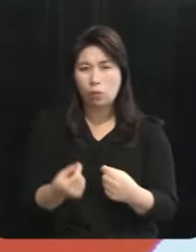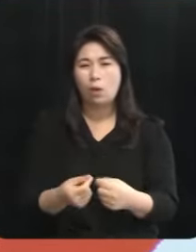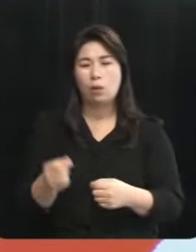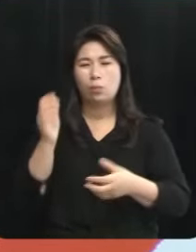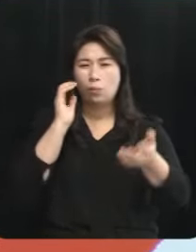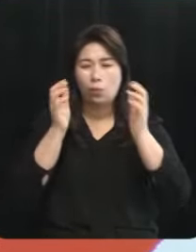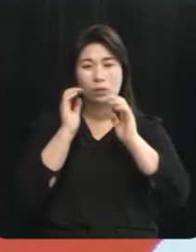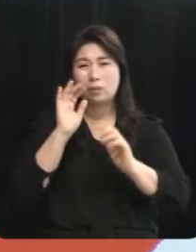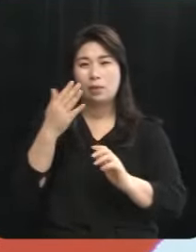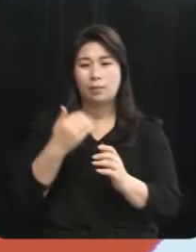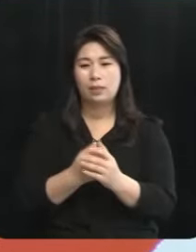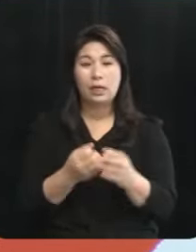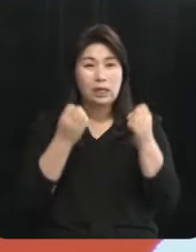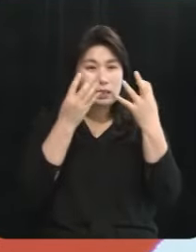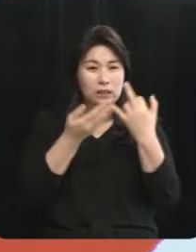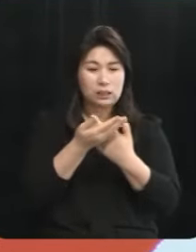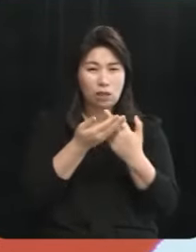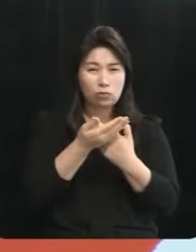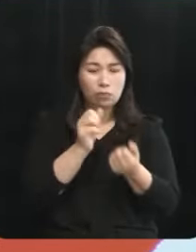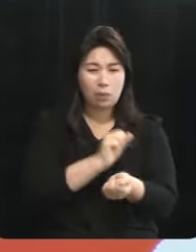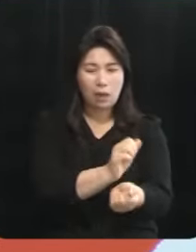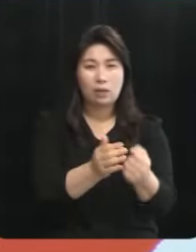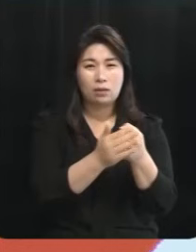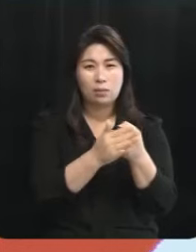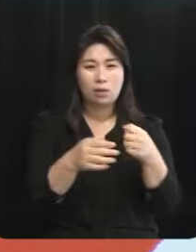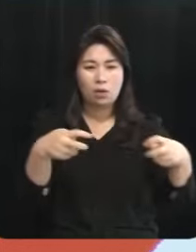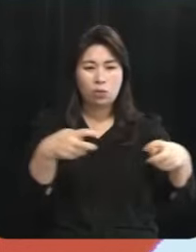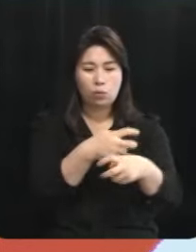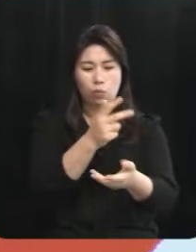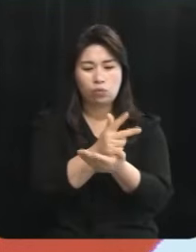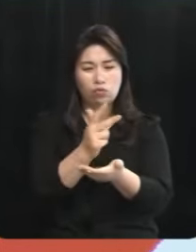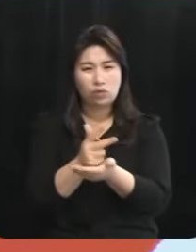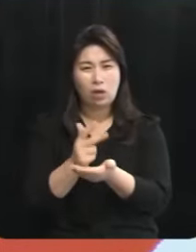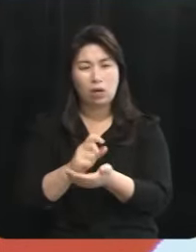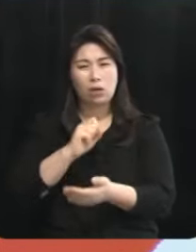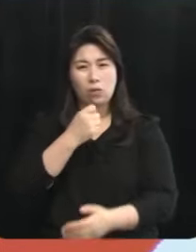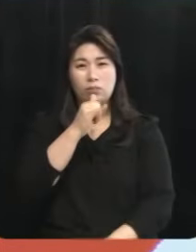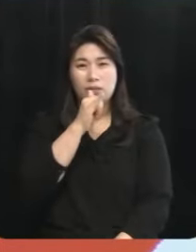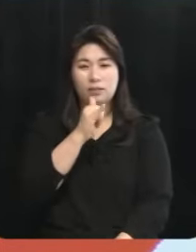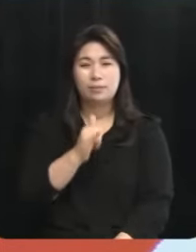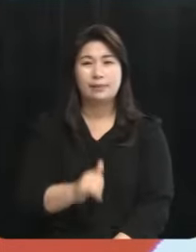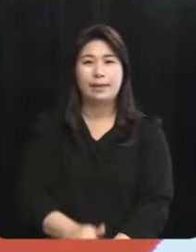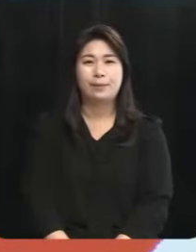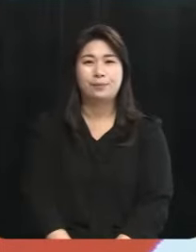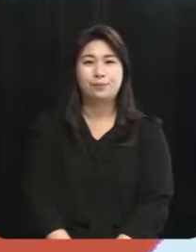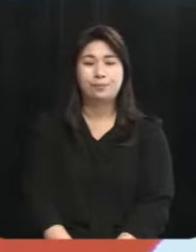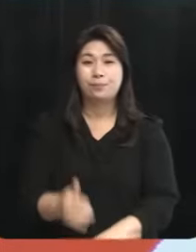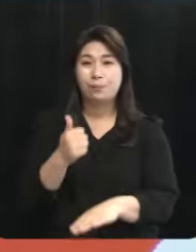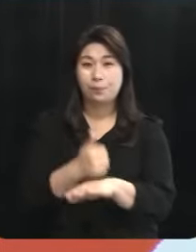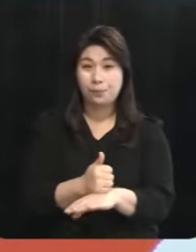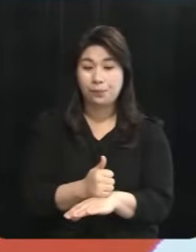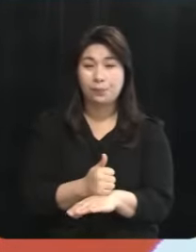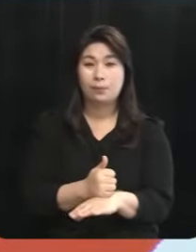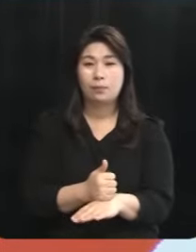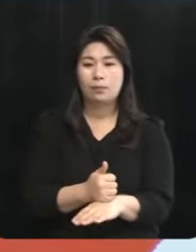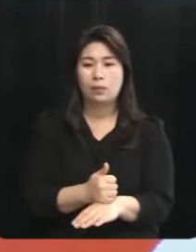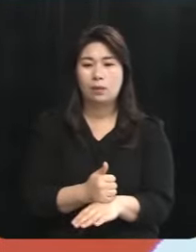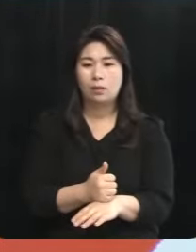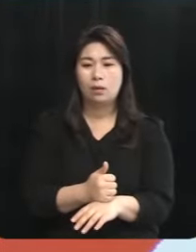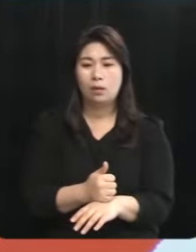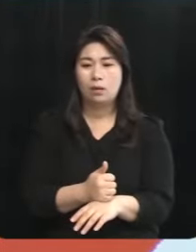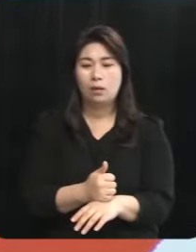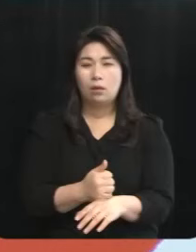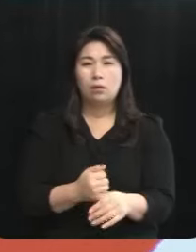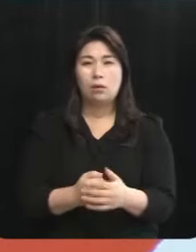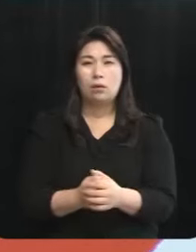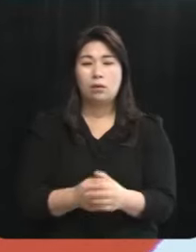교통 혼잡은 신제주권으로 이어져 교통난 주차난으로 이어지고 있습니다 마지막으로 지금 거의 빈사